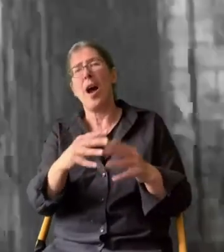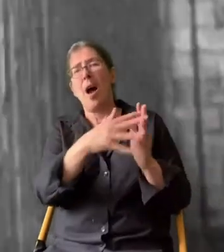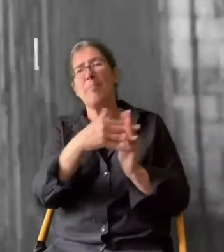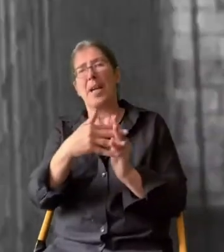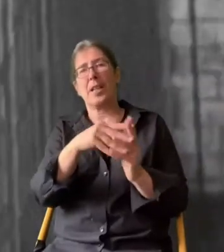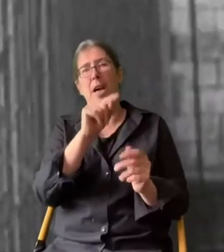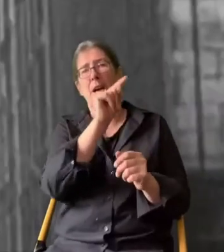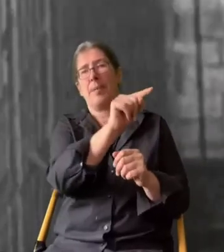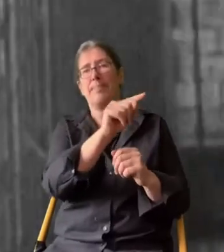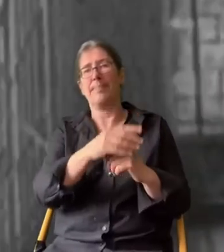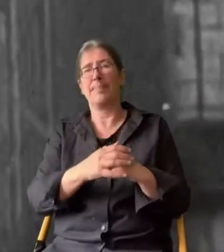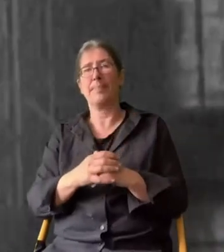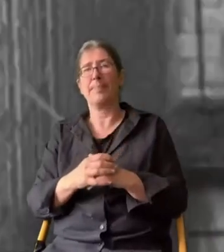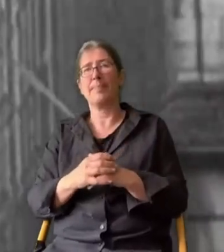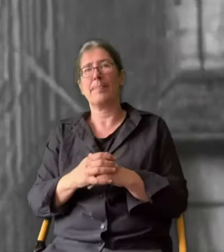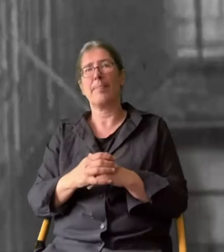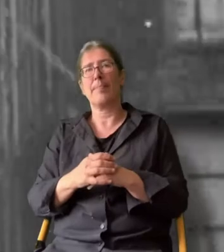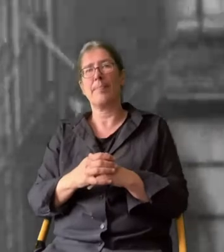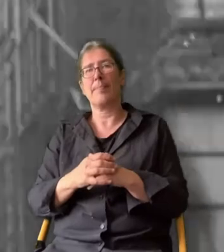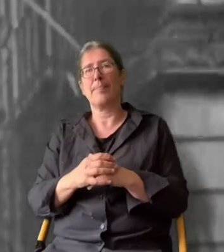Sie kommen aus Amerika.